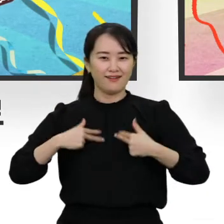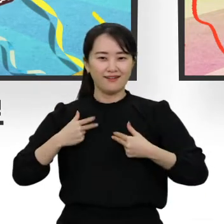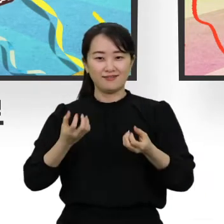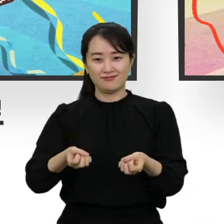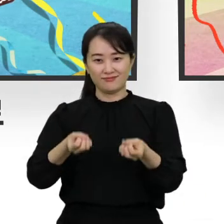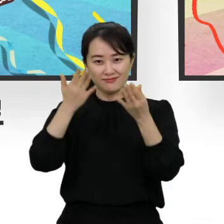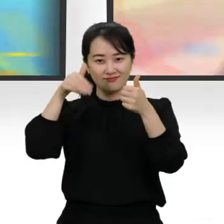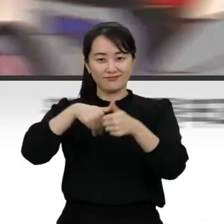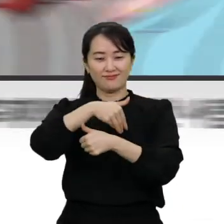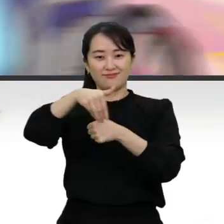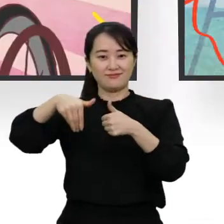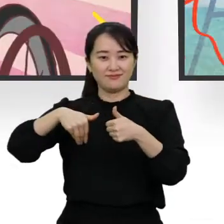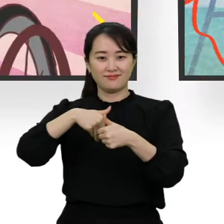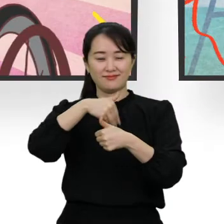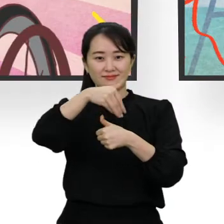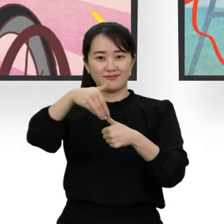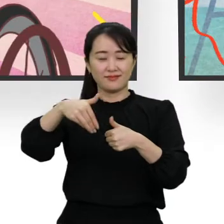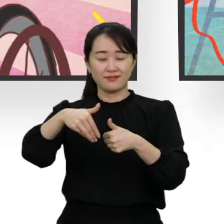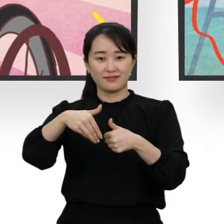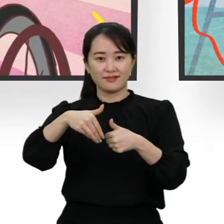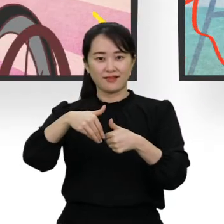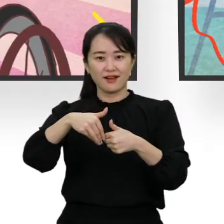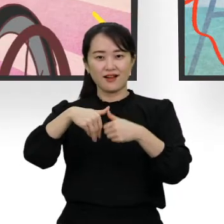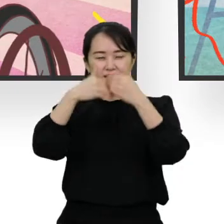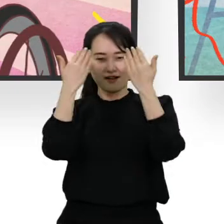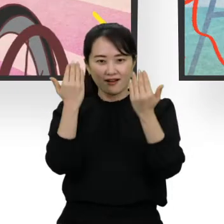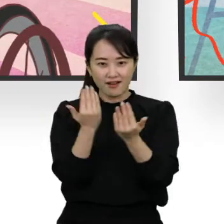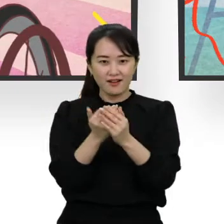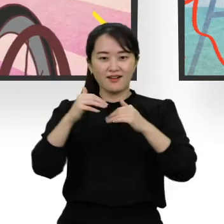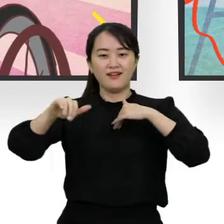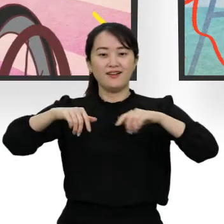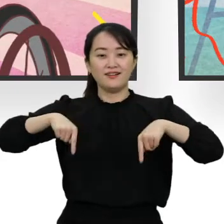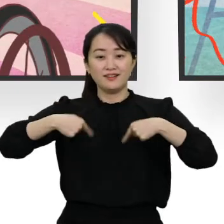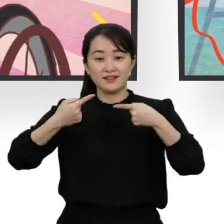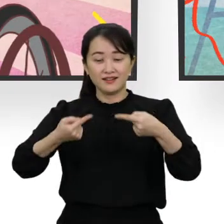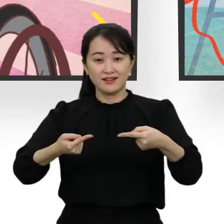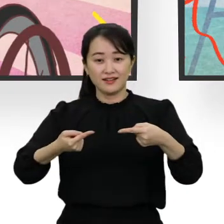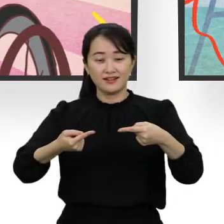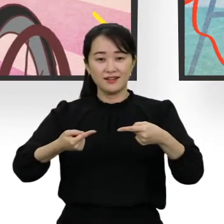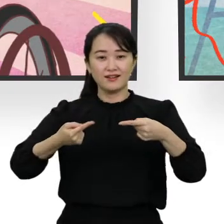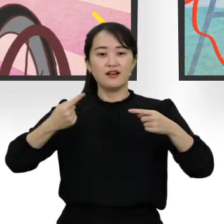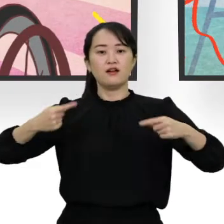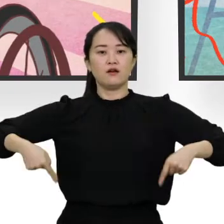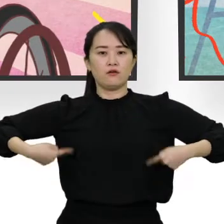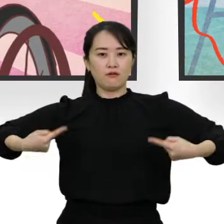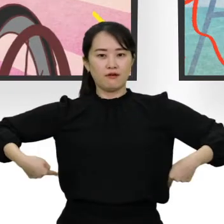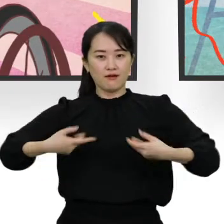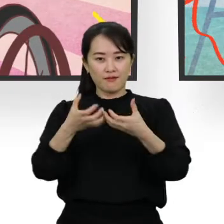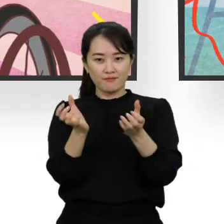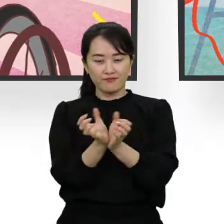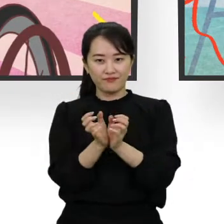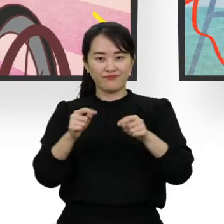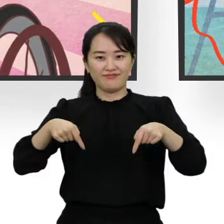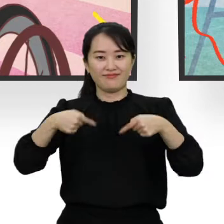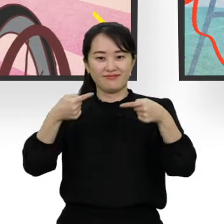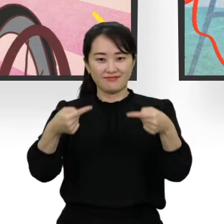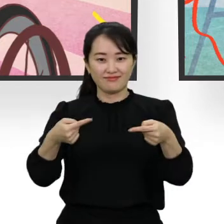축제인데요. 모두가 거리로 뛰쳐나와 즐기는 이 축제에 휠체어 군단이 출동했습니다.